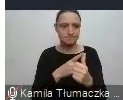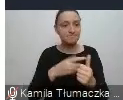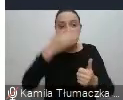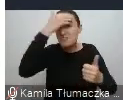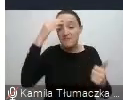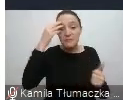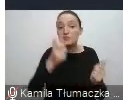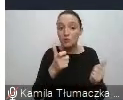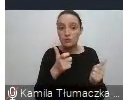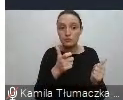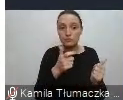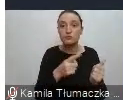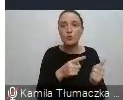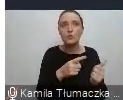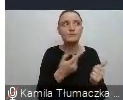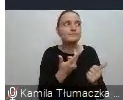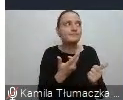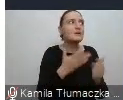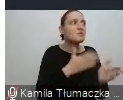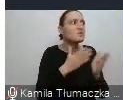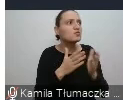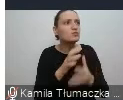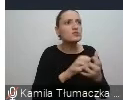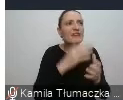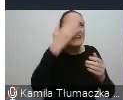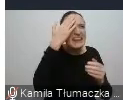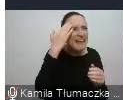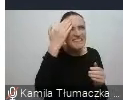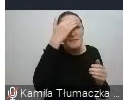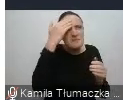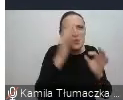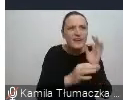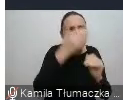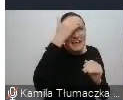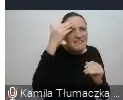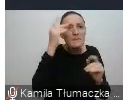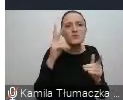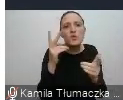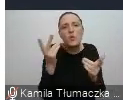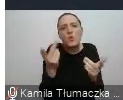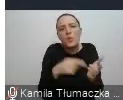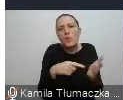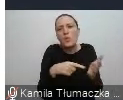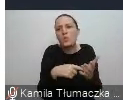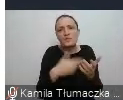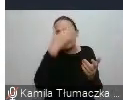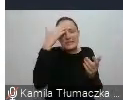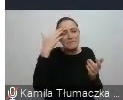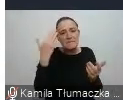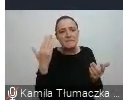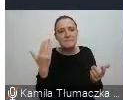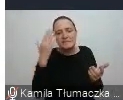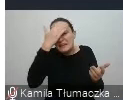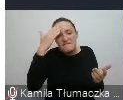niewiedza i my chcąc uporządkować swój własny świat czy swoje myśli, nawet nie mając wiedzy na dany temat,